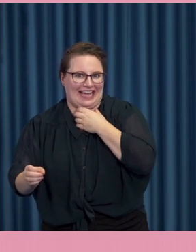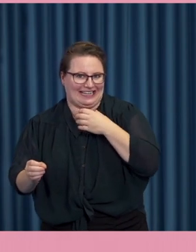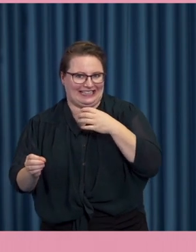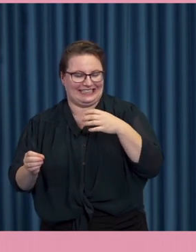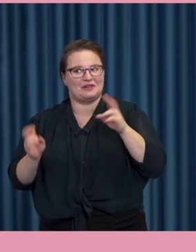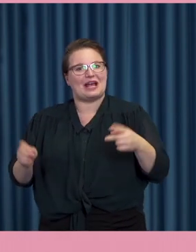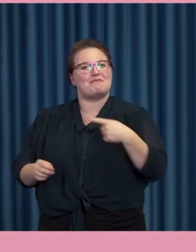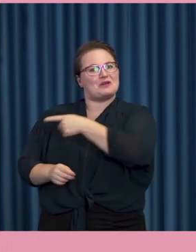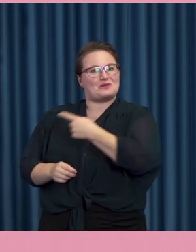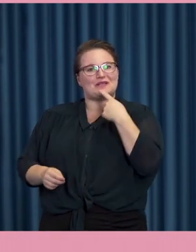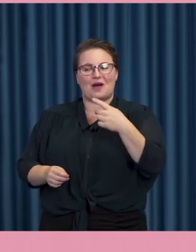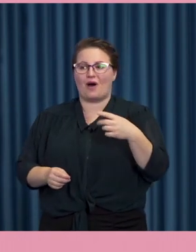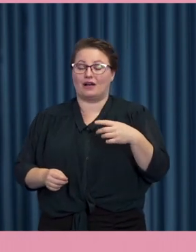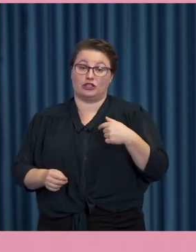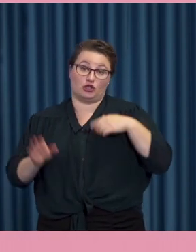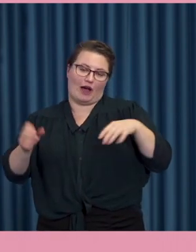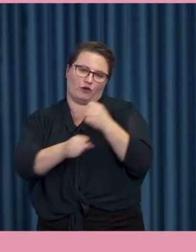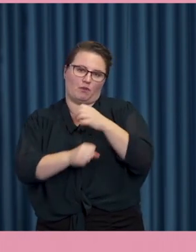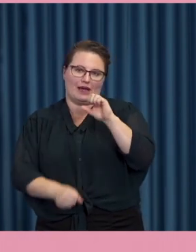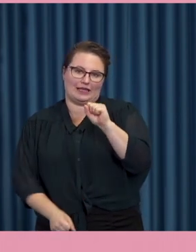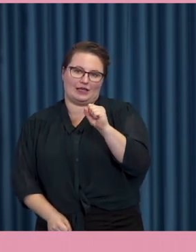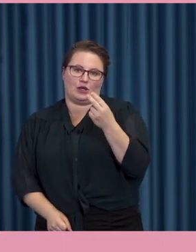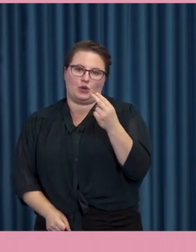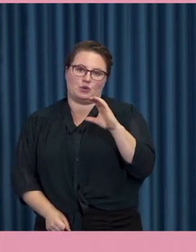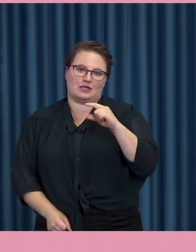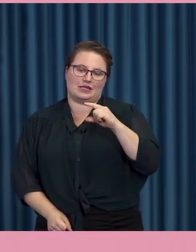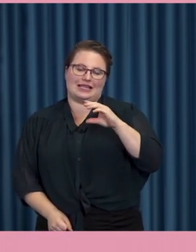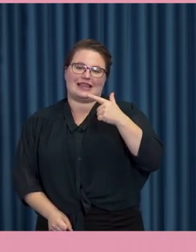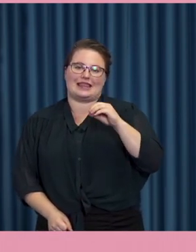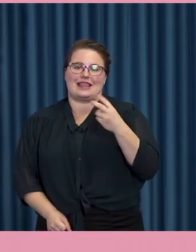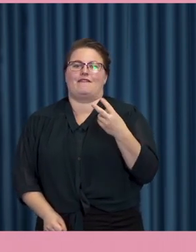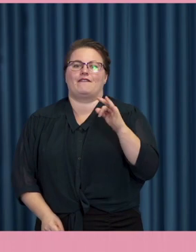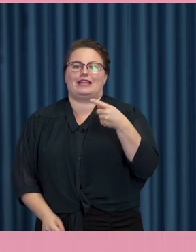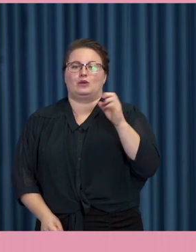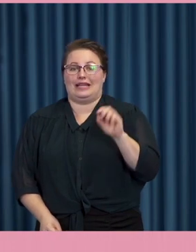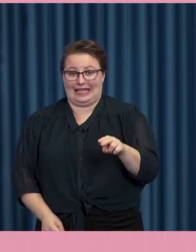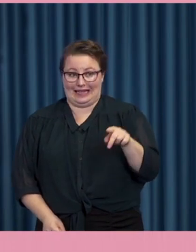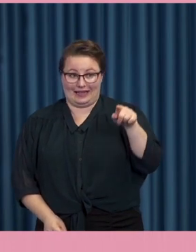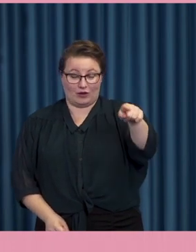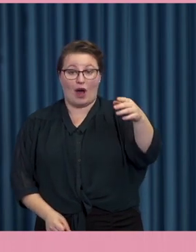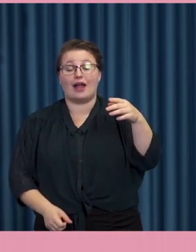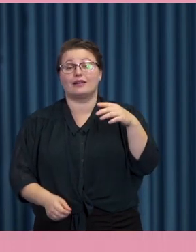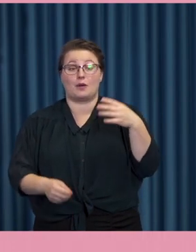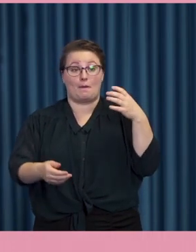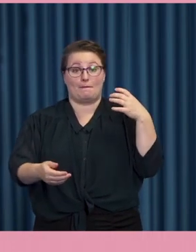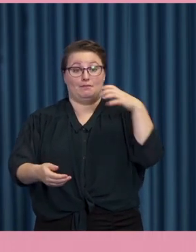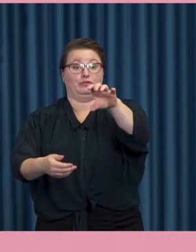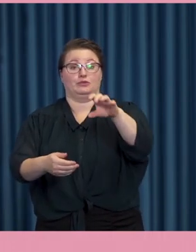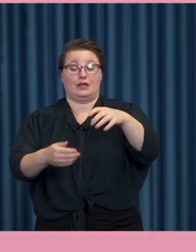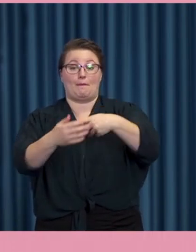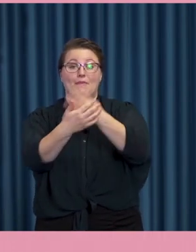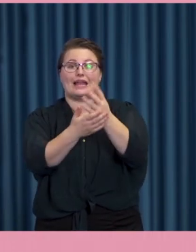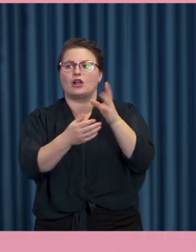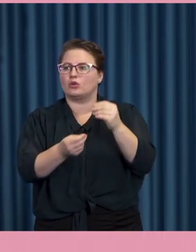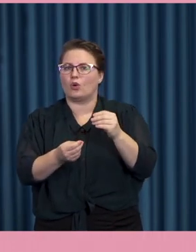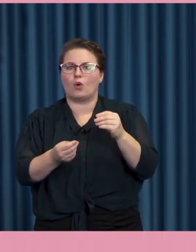Vi kunde ju se ibland. Jag har jobbat med Gustav Fridolin. Och när han då fanns i media att så ökade omedelbart. Det kändes som